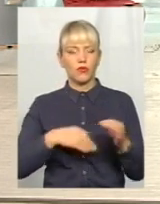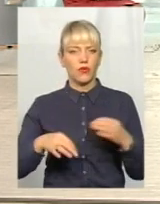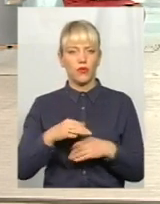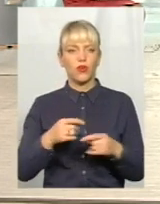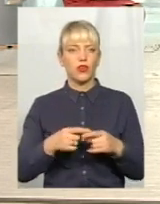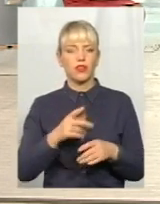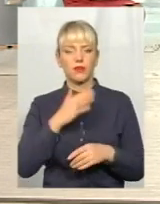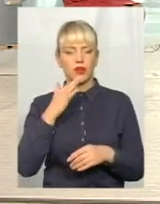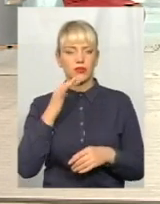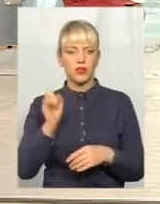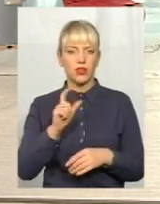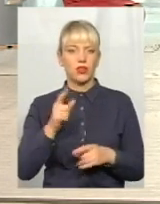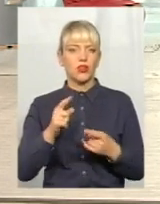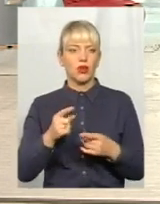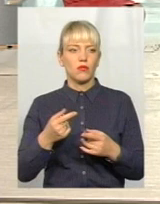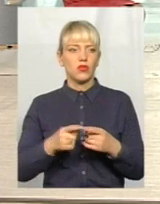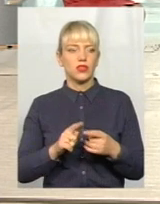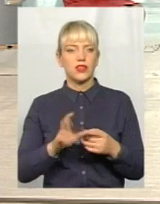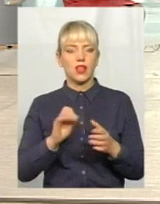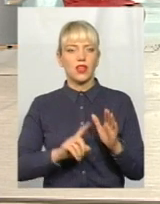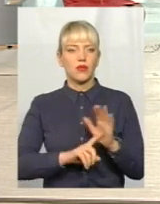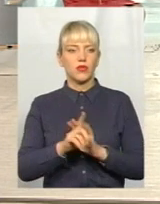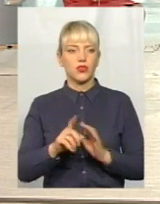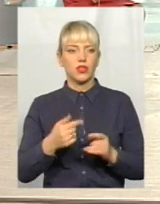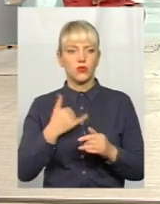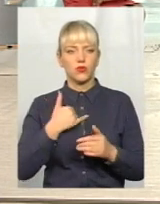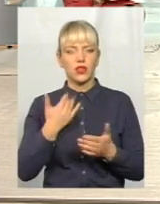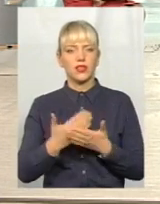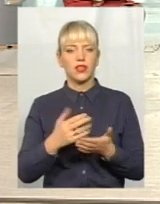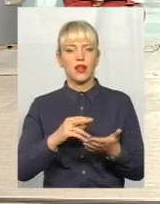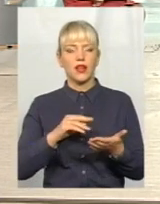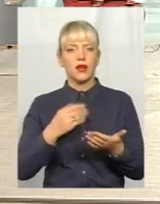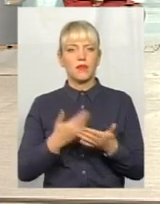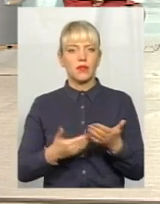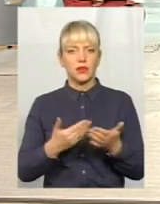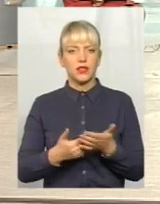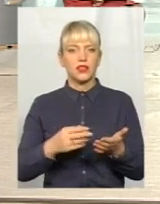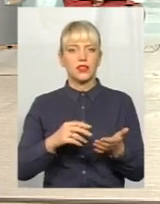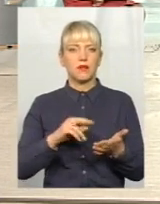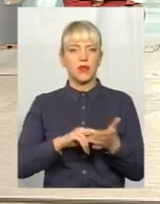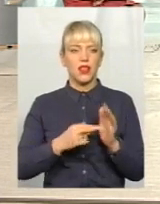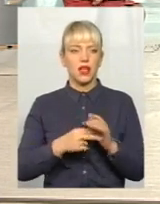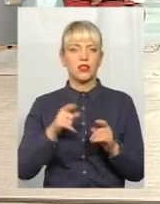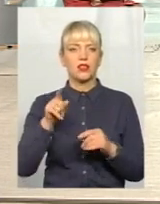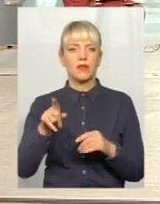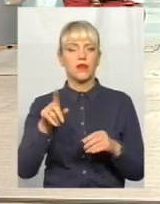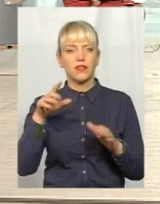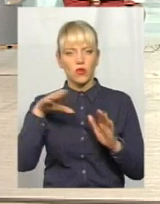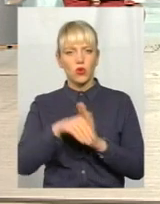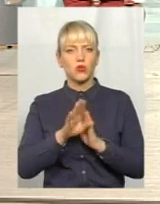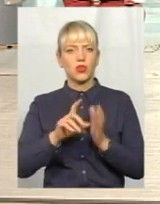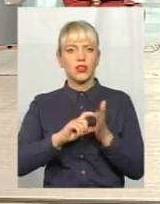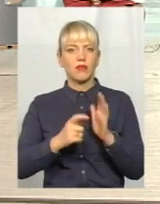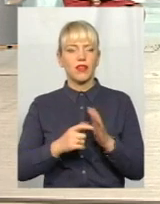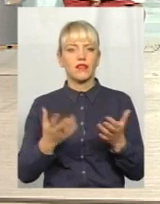обговорені не раз, оскільки ми тільки на початку. У нас вже приблизно план є, навіть до кімната для родичів, для відпочинок. Ми це всіма,